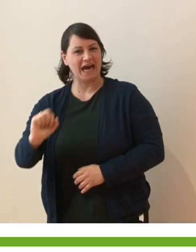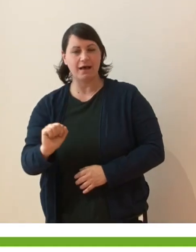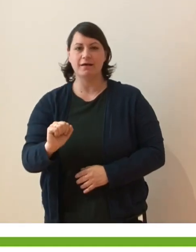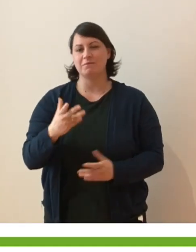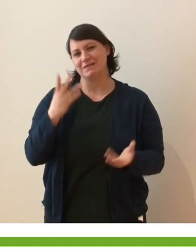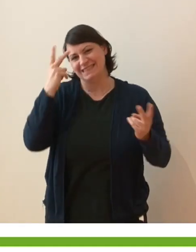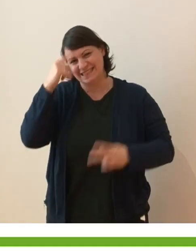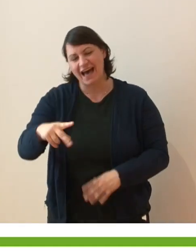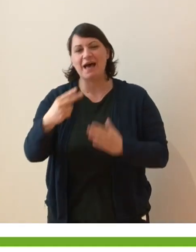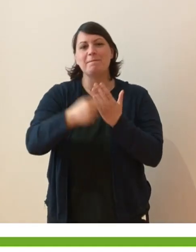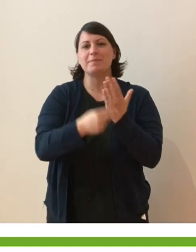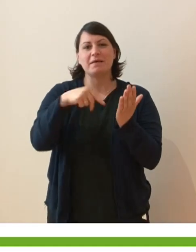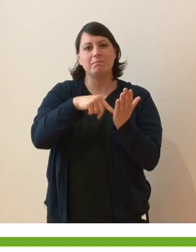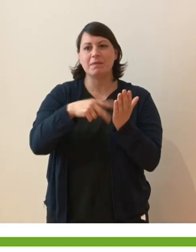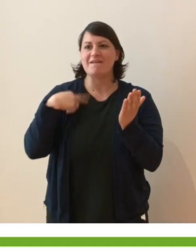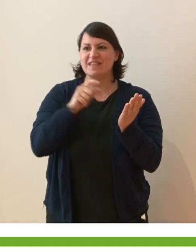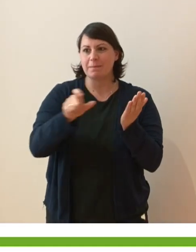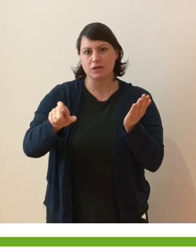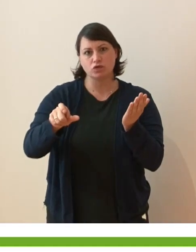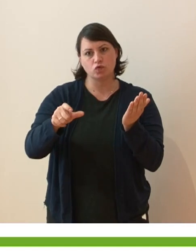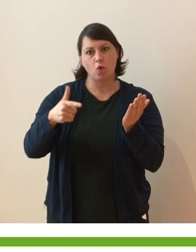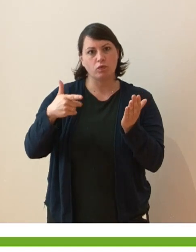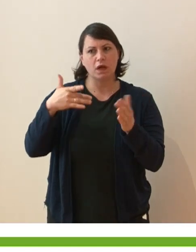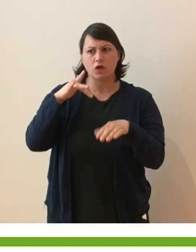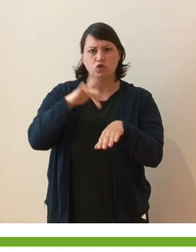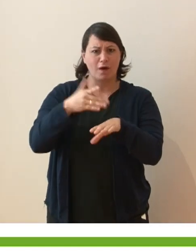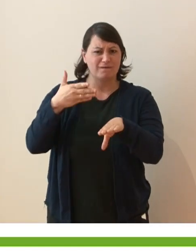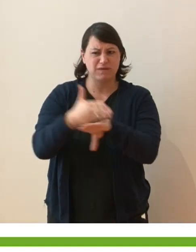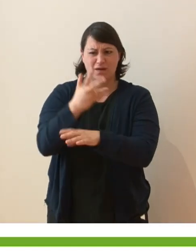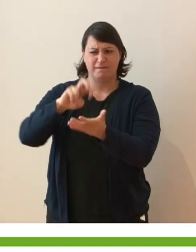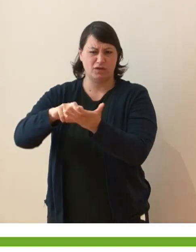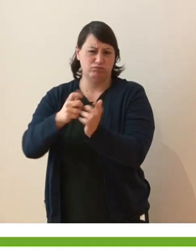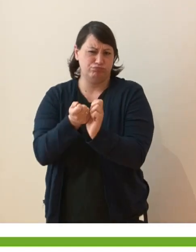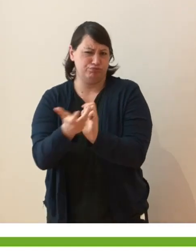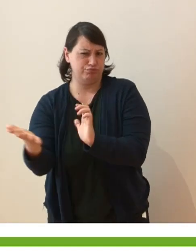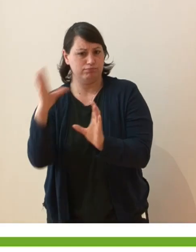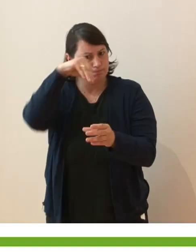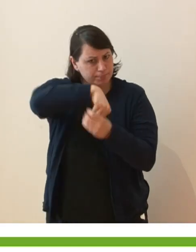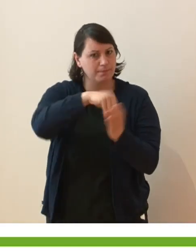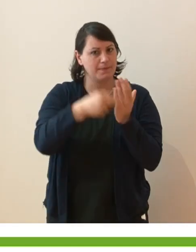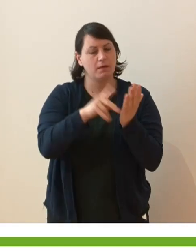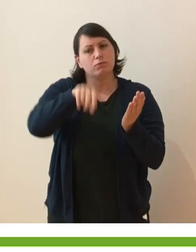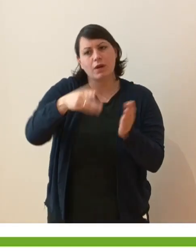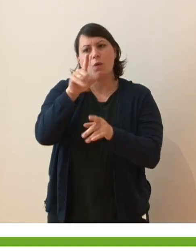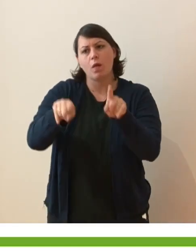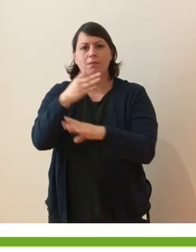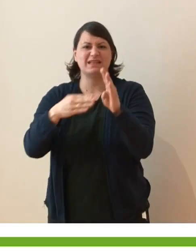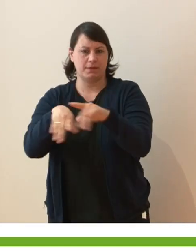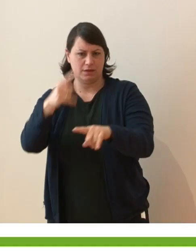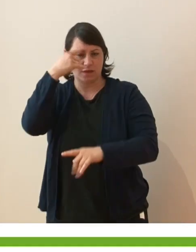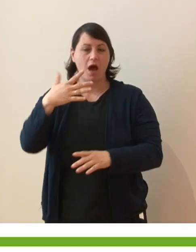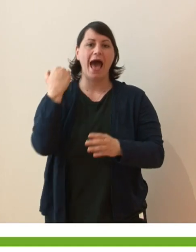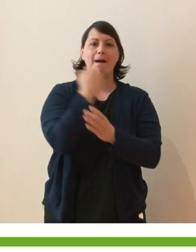biografico di vite profondamente segnate dai limiti, dalla fragilità, a volte anche dalla disabilità. Abramo e Sara